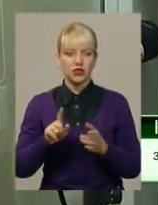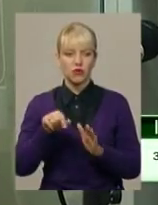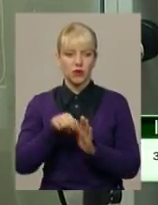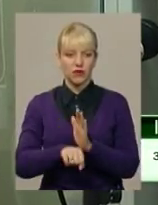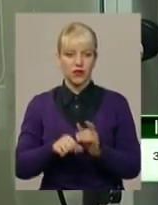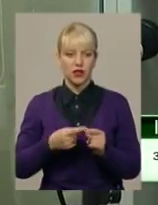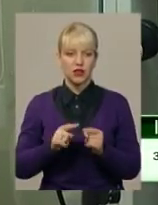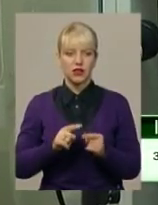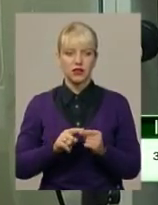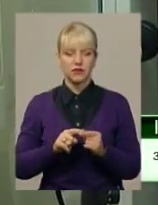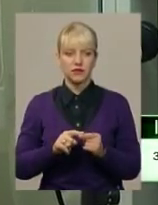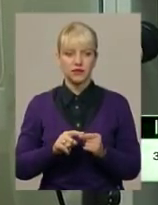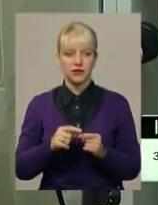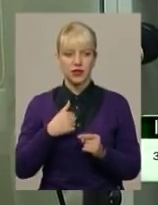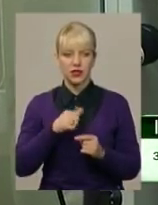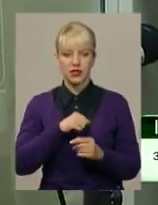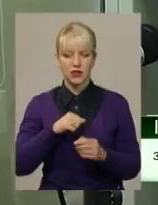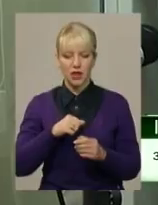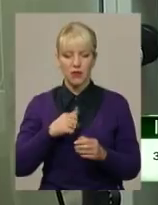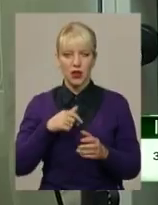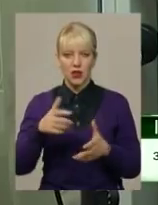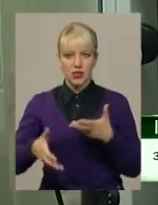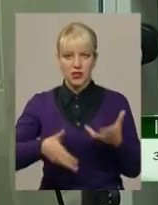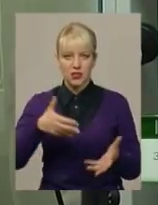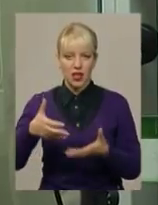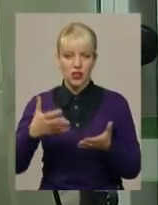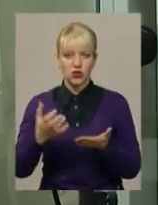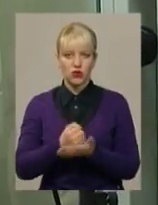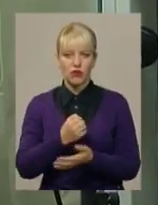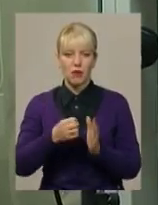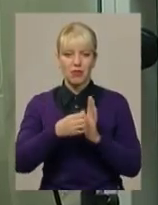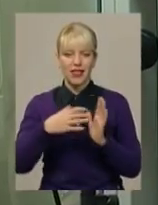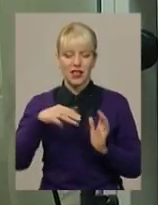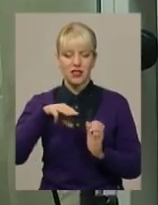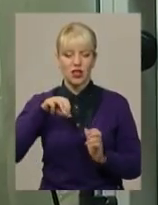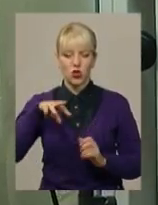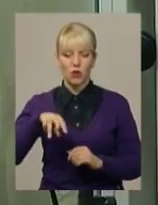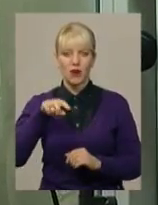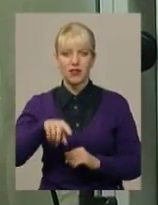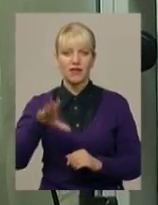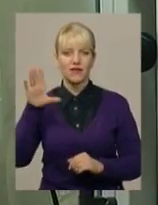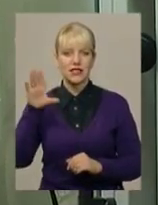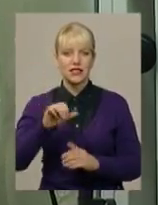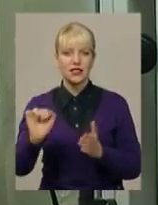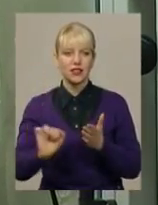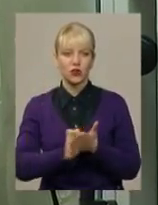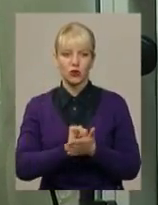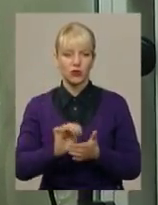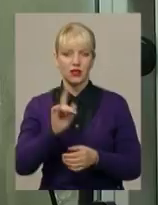поїхав сам, перефотографував справу і знайшов 15-й дом. А в цьому 15-й домі всі протиславні документи, там